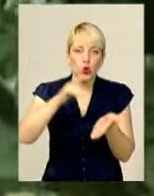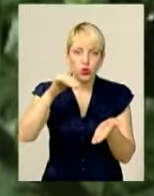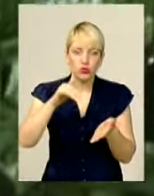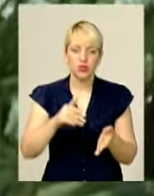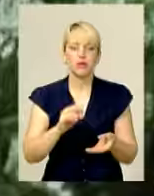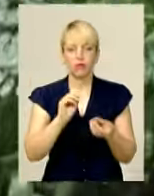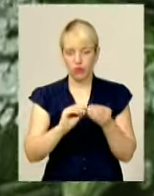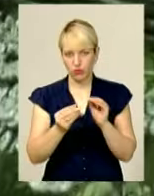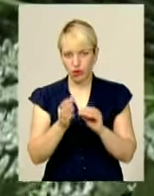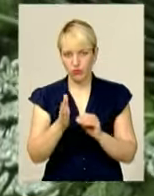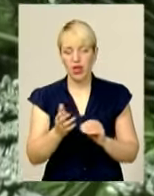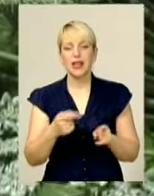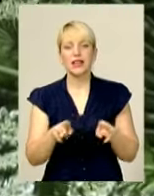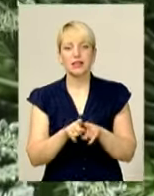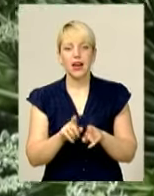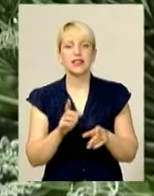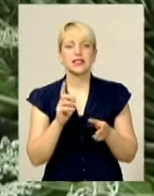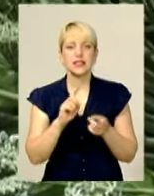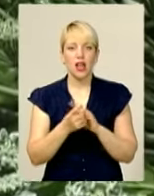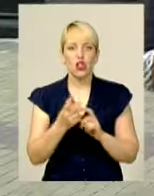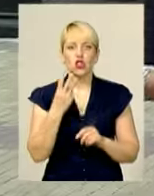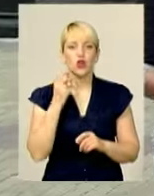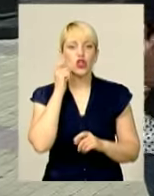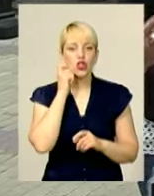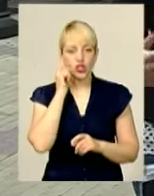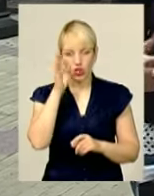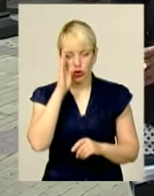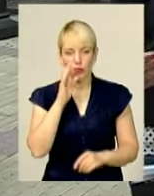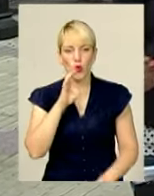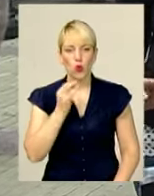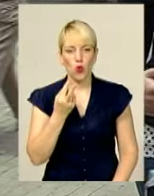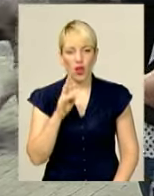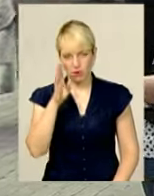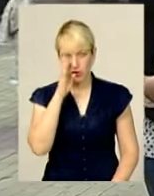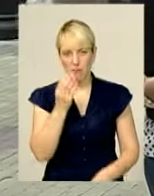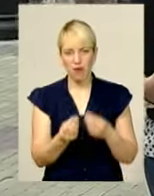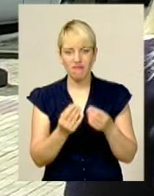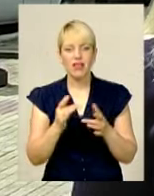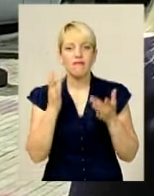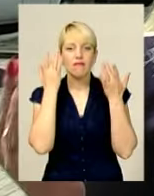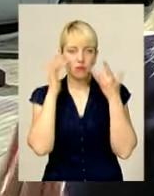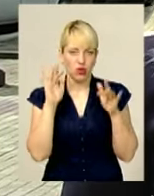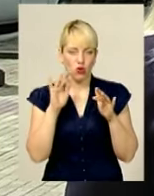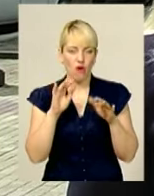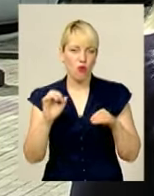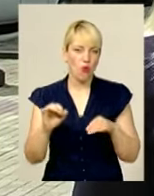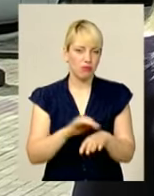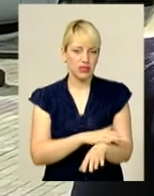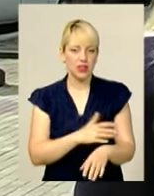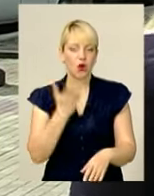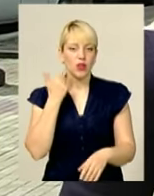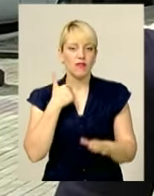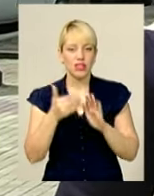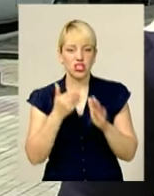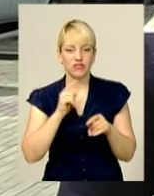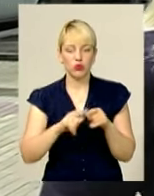не уминути. Так сталося із трирічним сином Юлії. Малюк бавився та випадково опікся. Коли я викликала швидку,